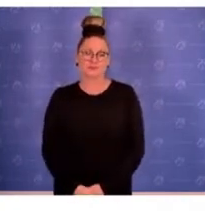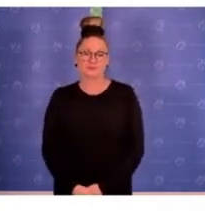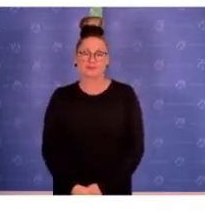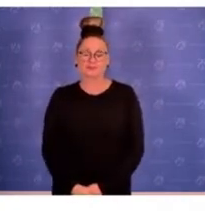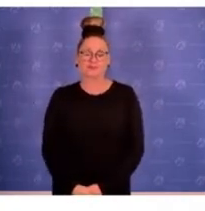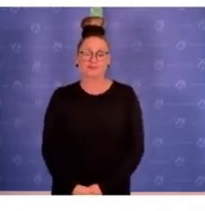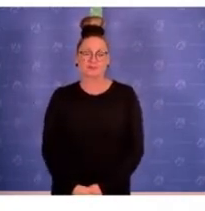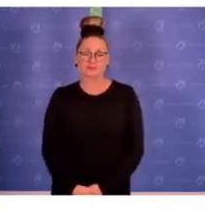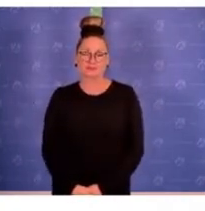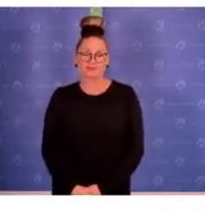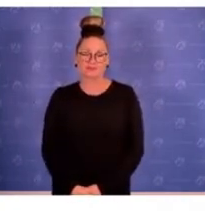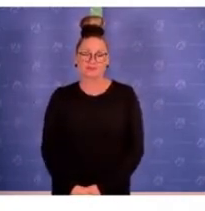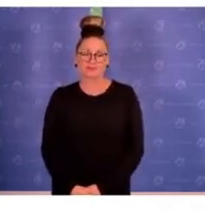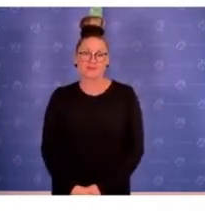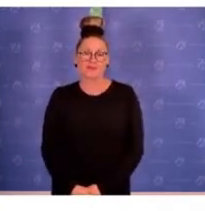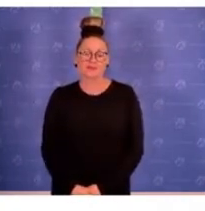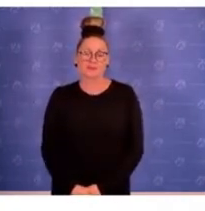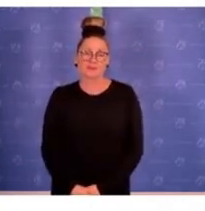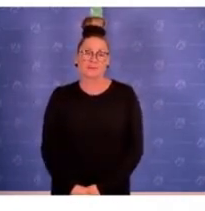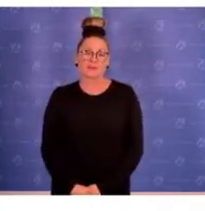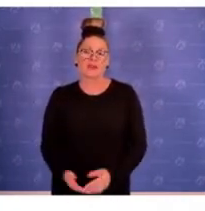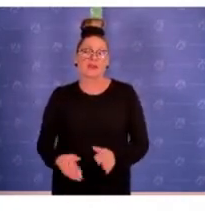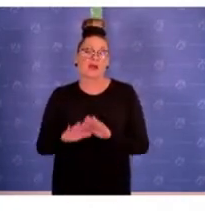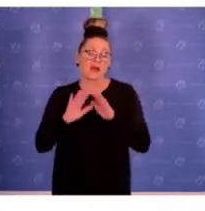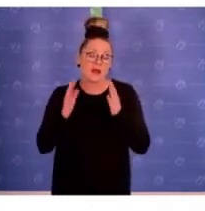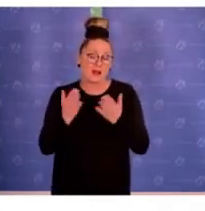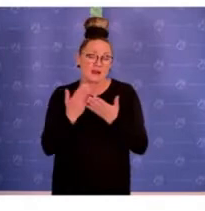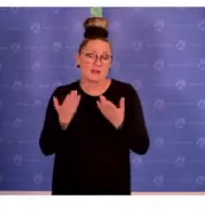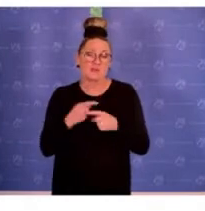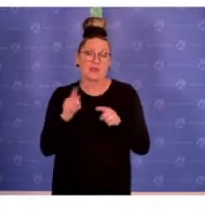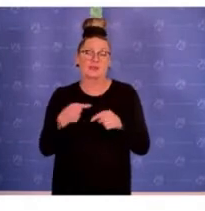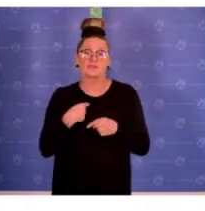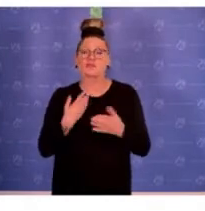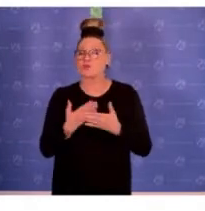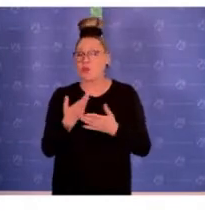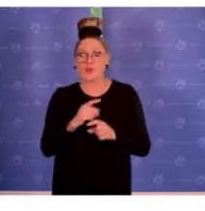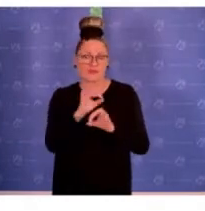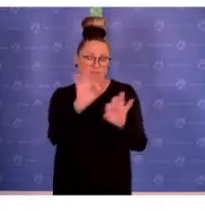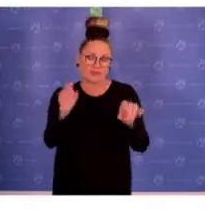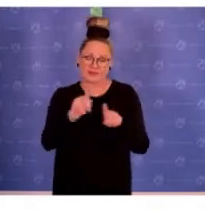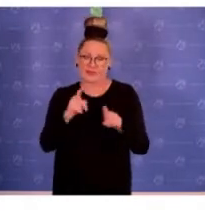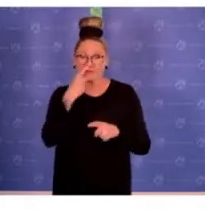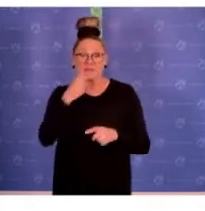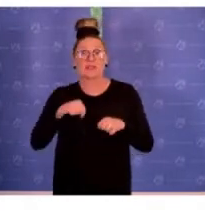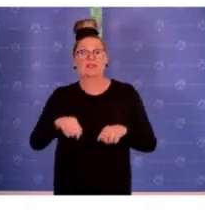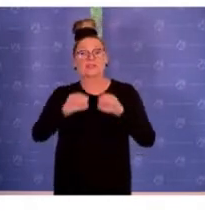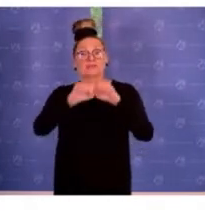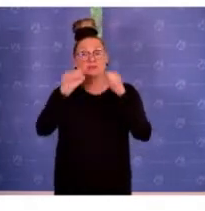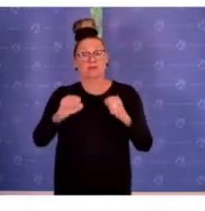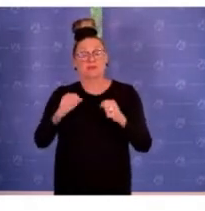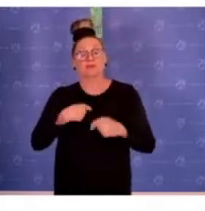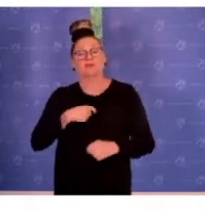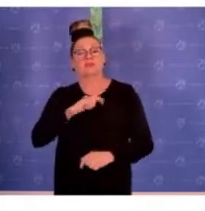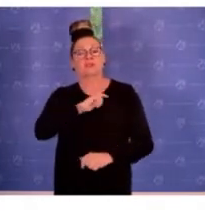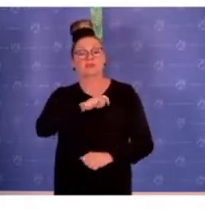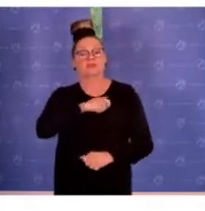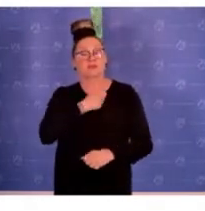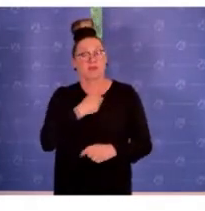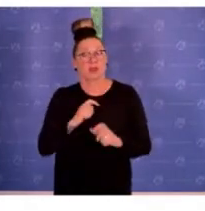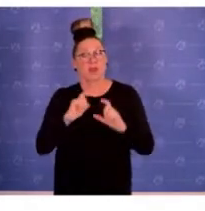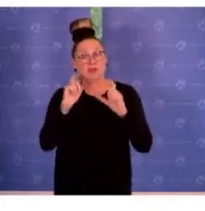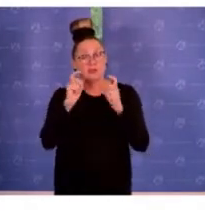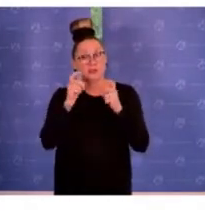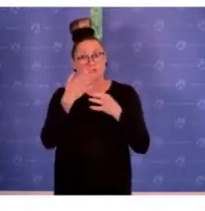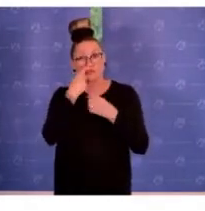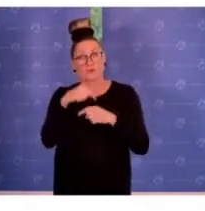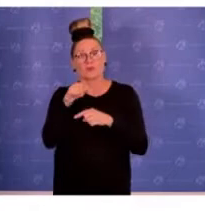Grundsätzlich, damit erzähle ich Ihnen nichts Neues, gibt es, wenn man dieses System hat, also wenn eine zivilgesellschaftliche Stelle sich auch um